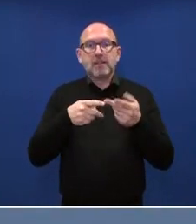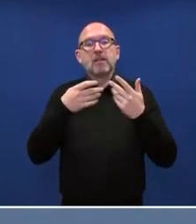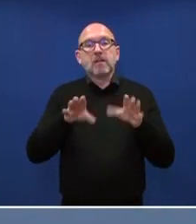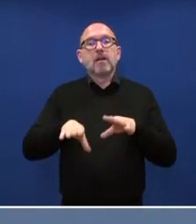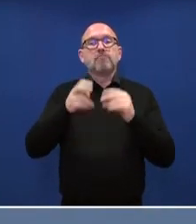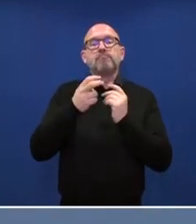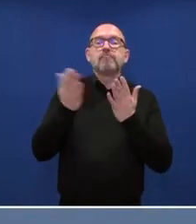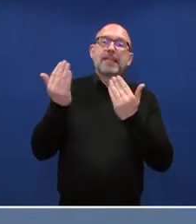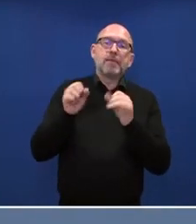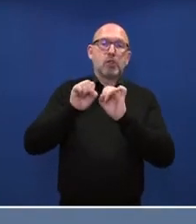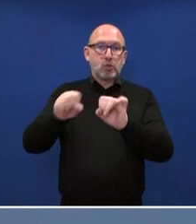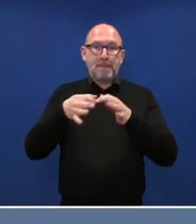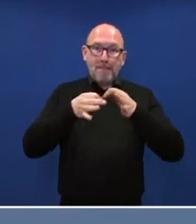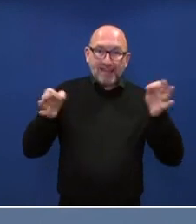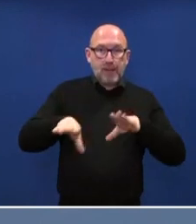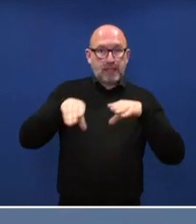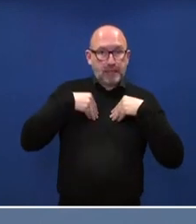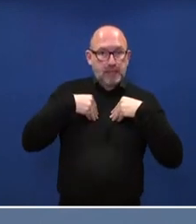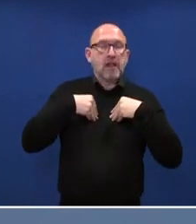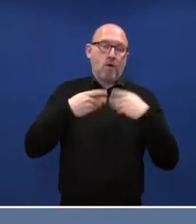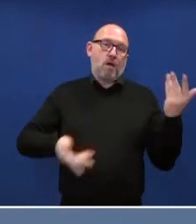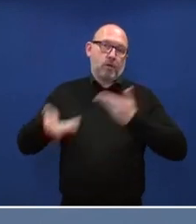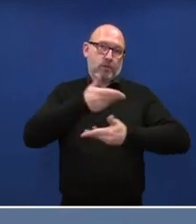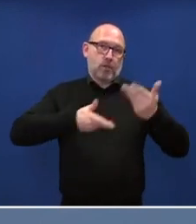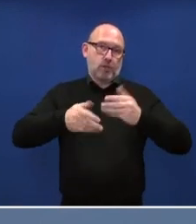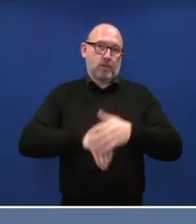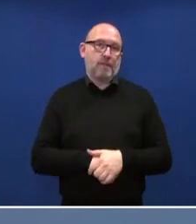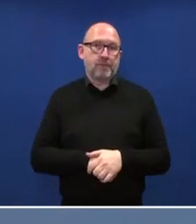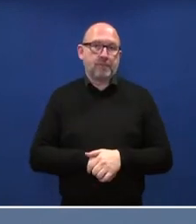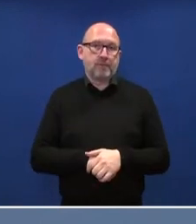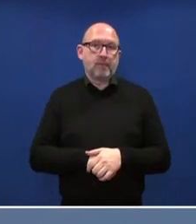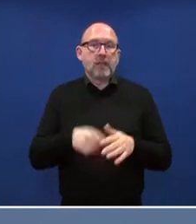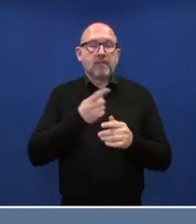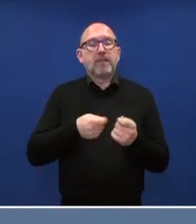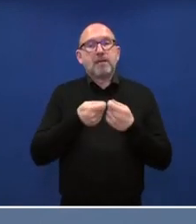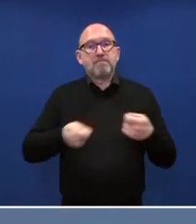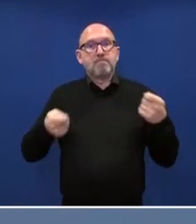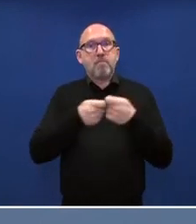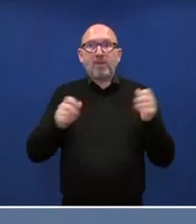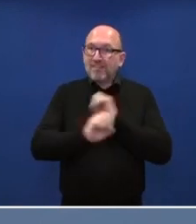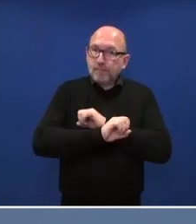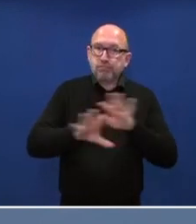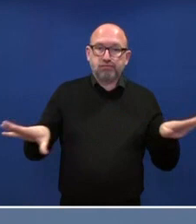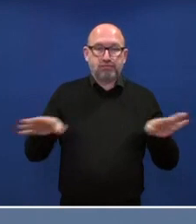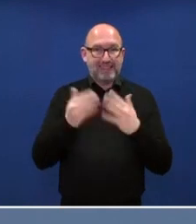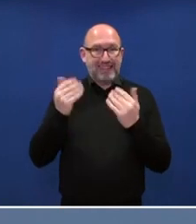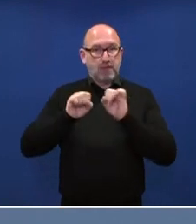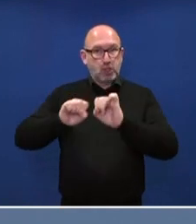Klimaschutzmaßnahmen aus. Mit unserer bundesweiten Klimaschutzkampagne machen wir seit Anfang Oktober